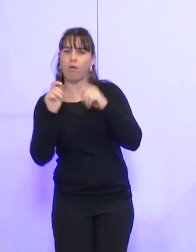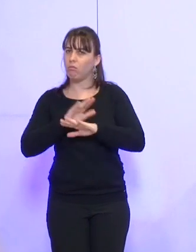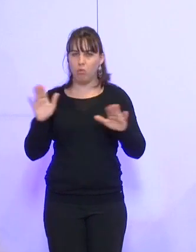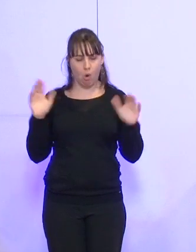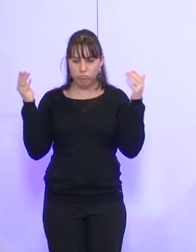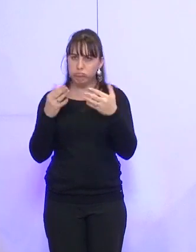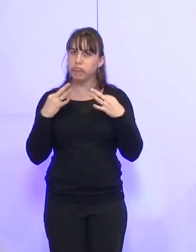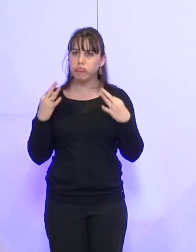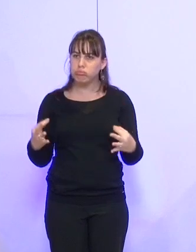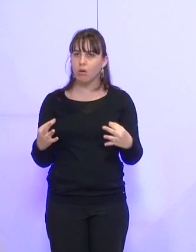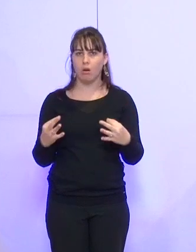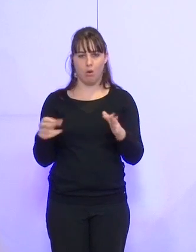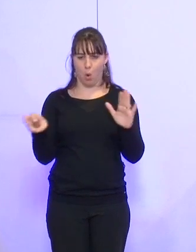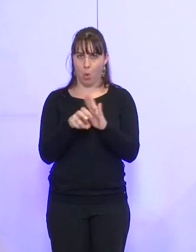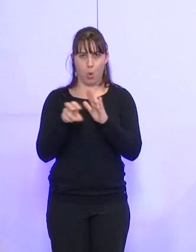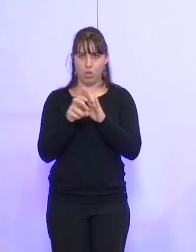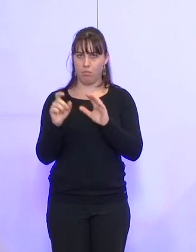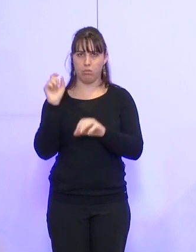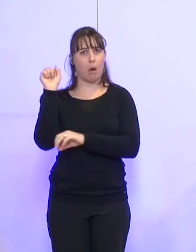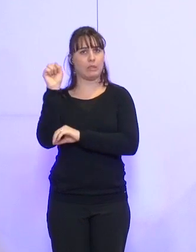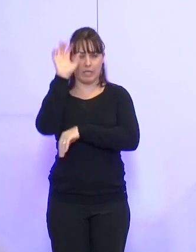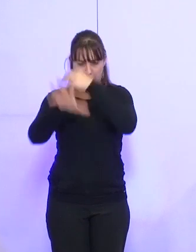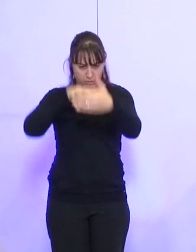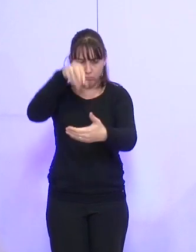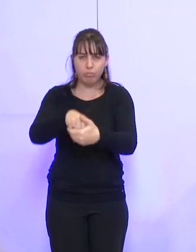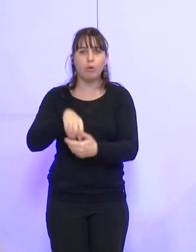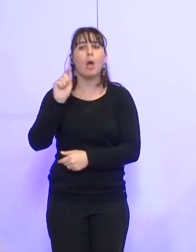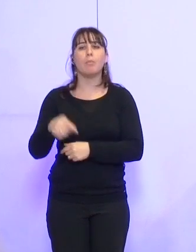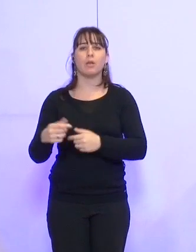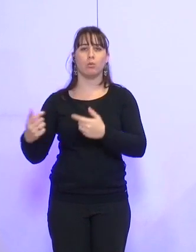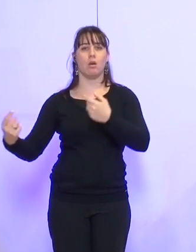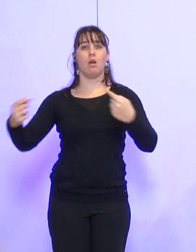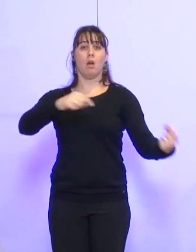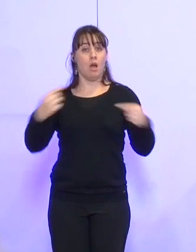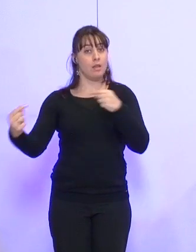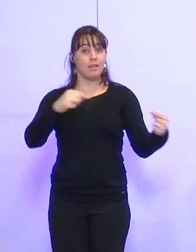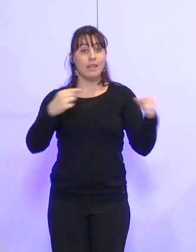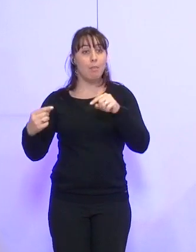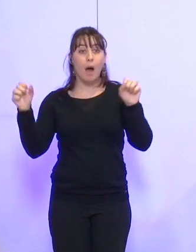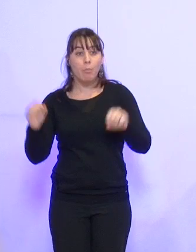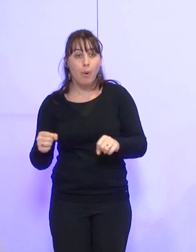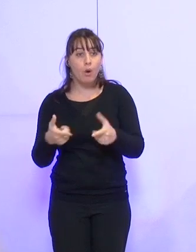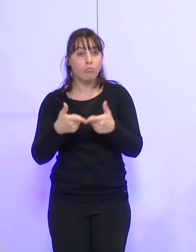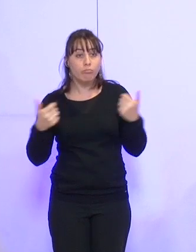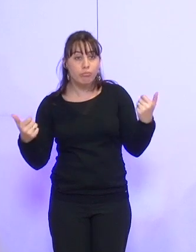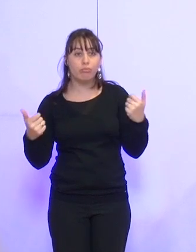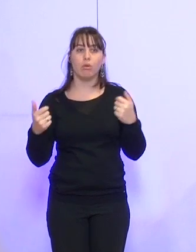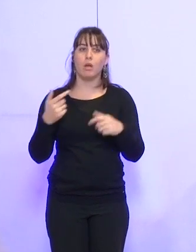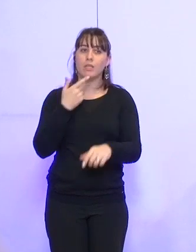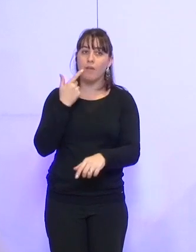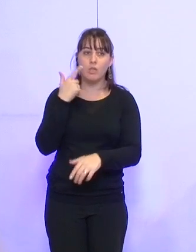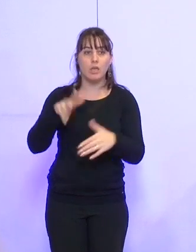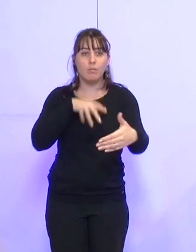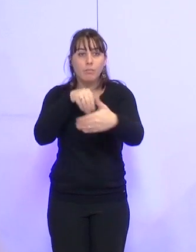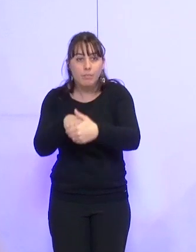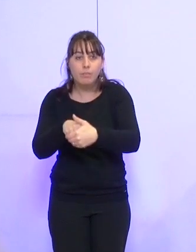centralité de la ville, même si nous pourrions en débattre et discuter de la bonne échelle pour avoir ces financements.